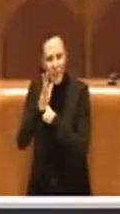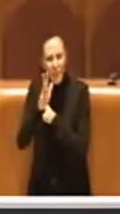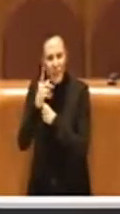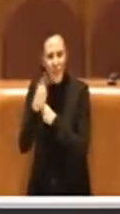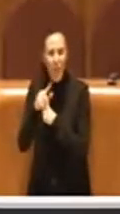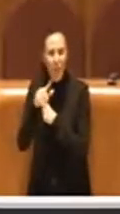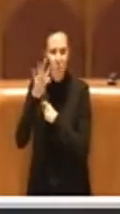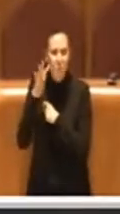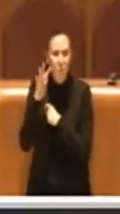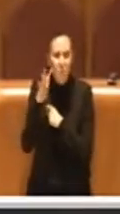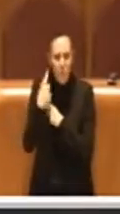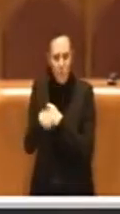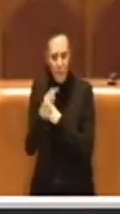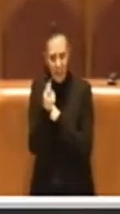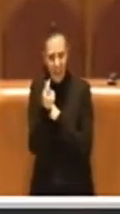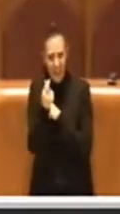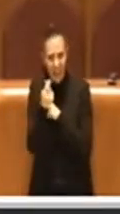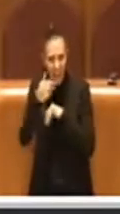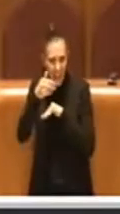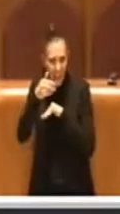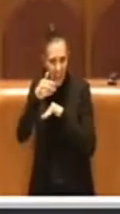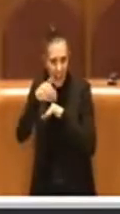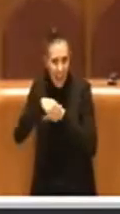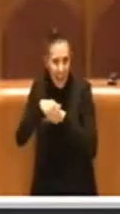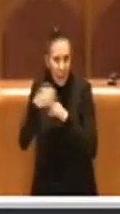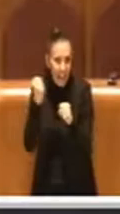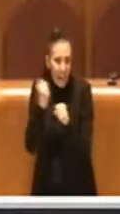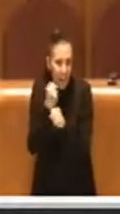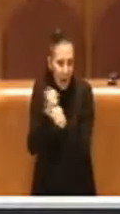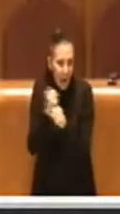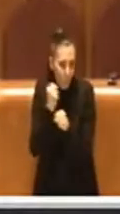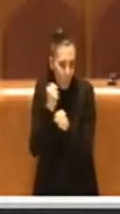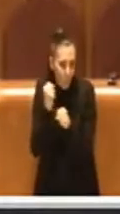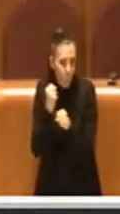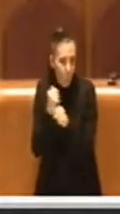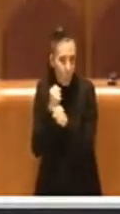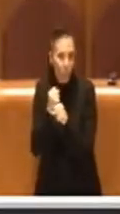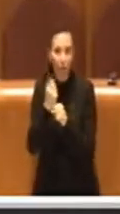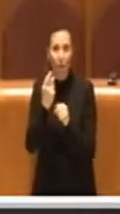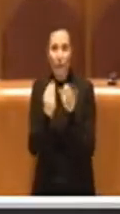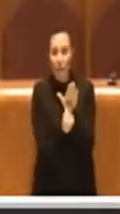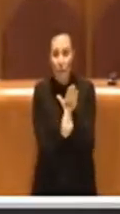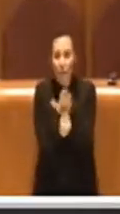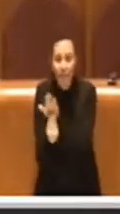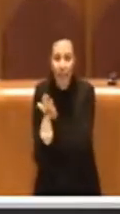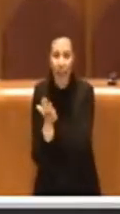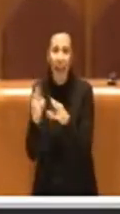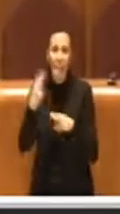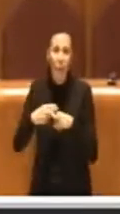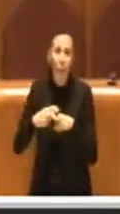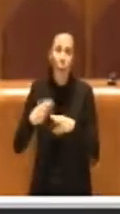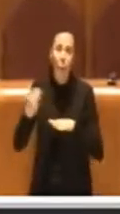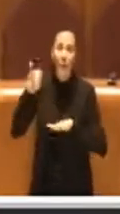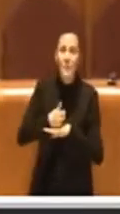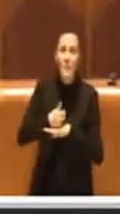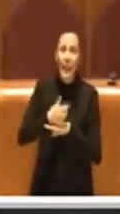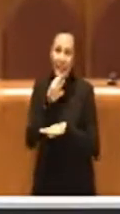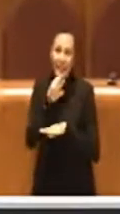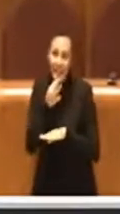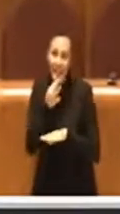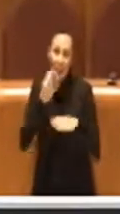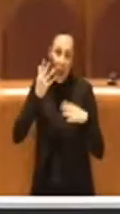molta probabilità un credito di lavoro, quindi dipendenti di Roma Capitale o comunque qualcuno che ha prestato